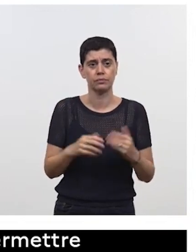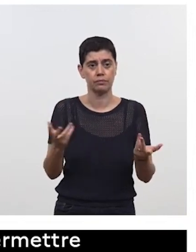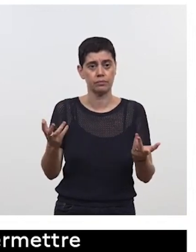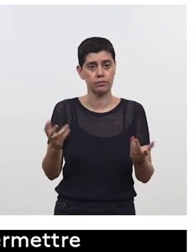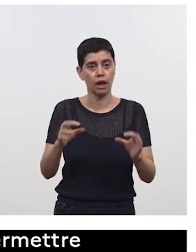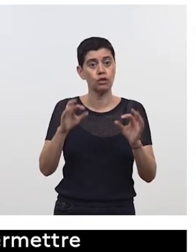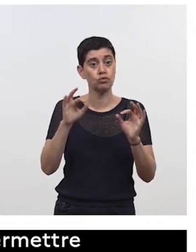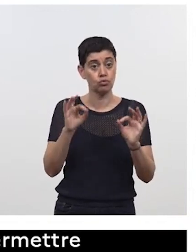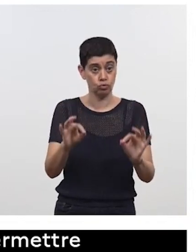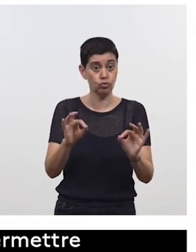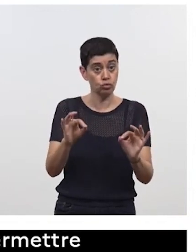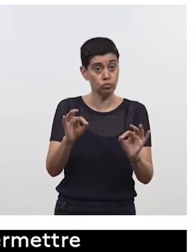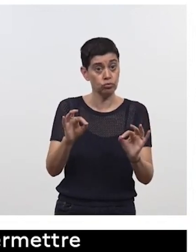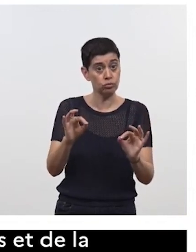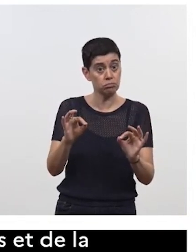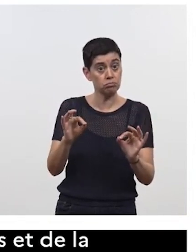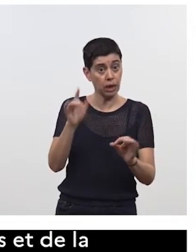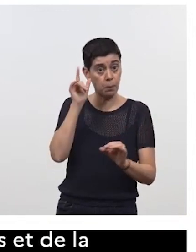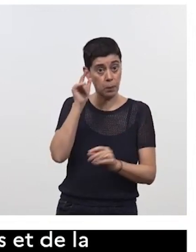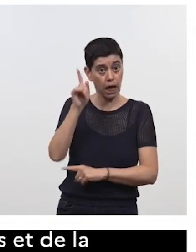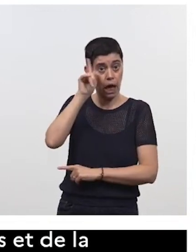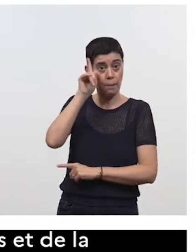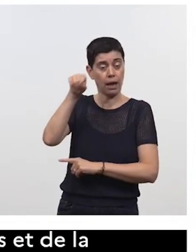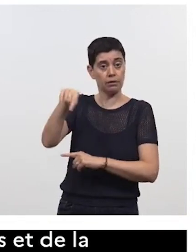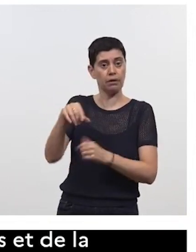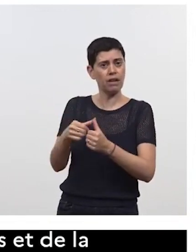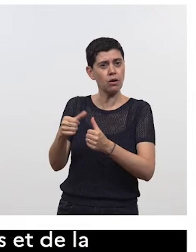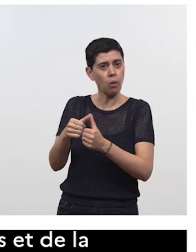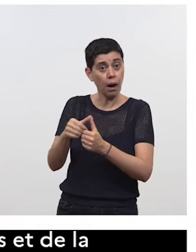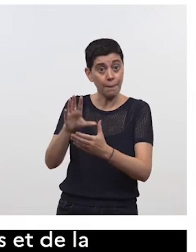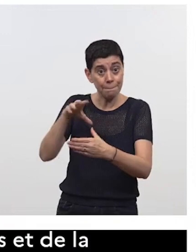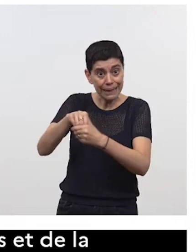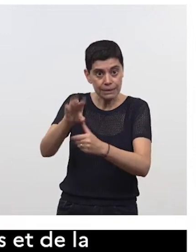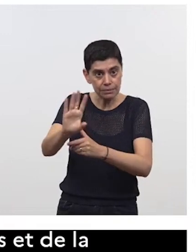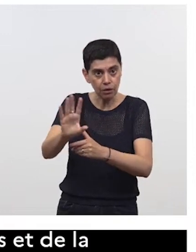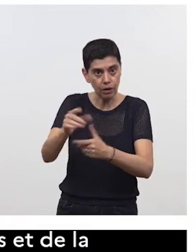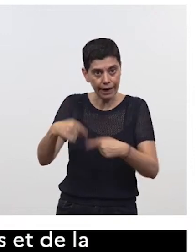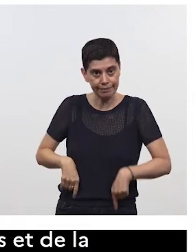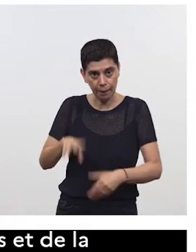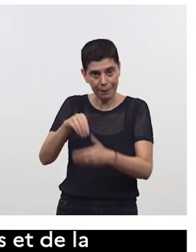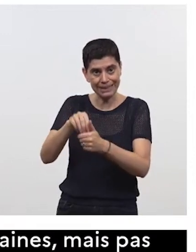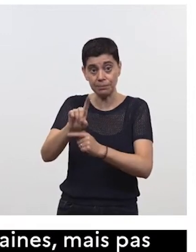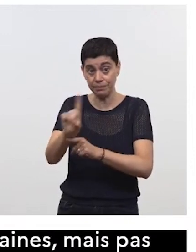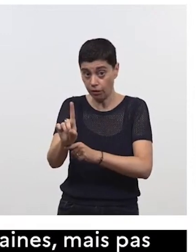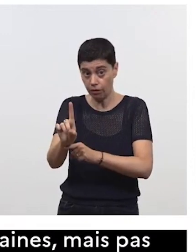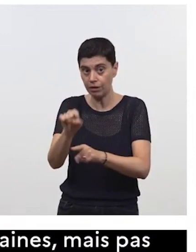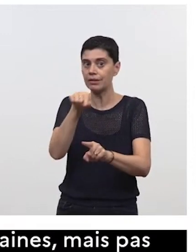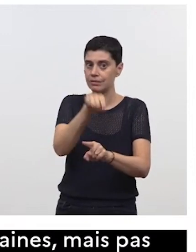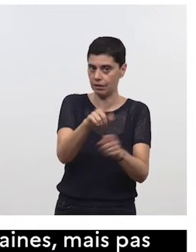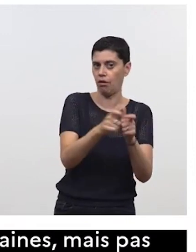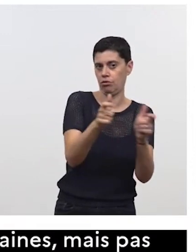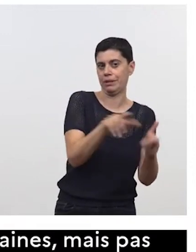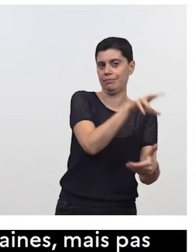fédérale d'Allemagne n'y participe pas, mais ce sont juste des entreprises, donc ce n'est pas une participation étatique.